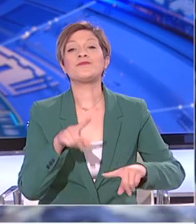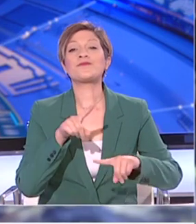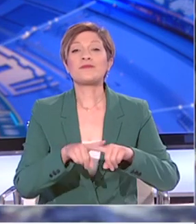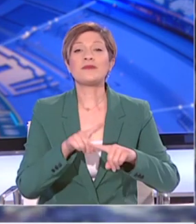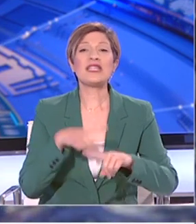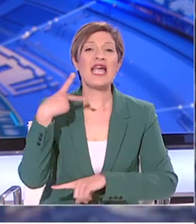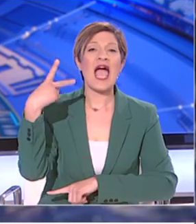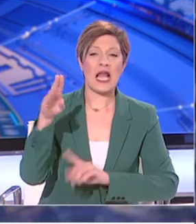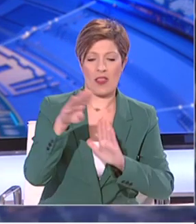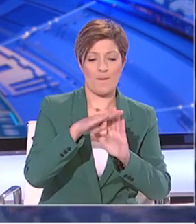Εγκομιαστικό άρθρο για το...